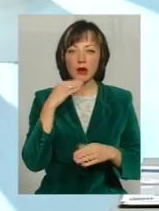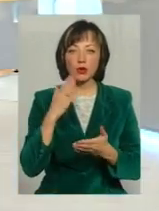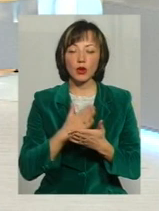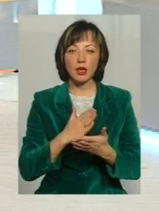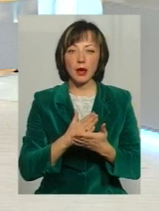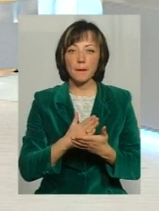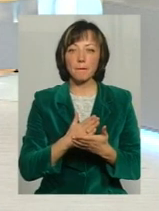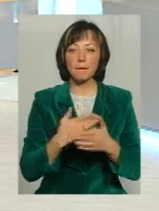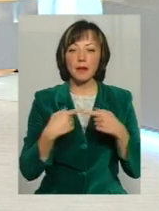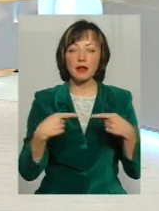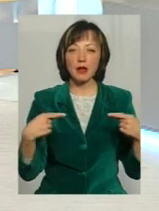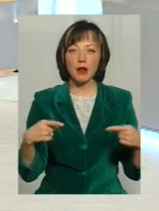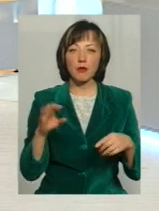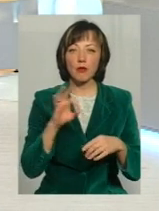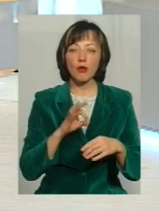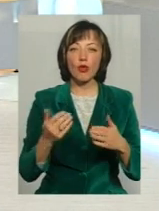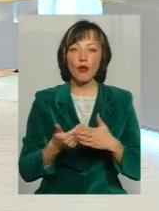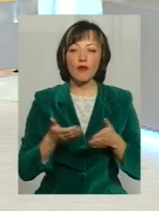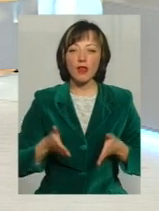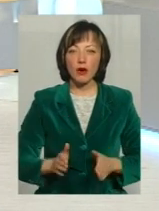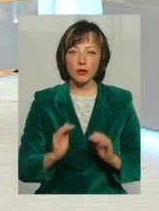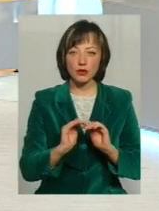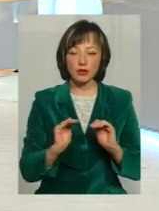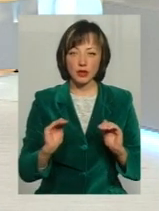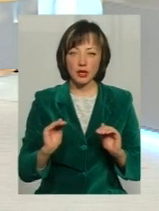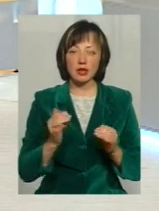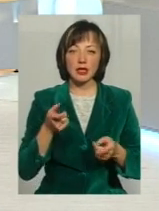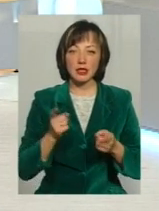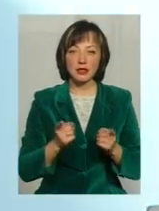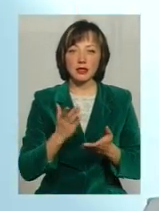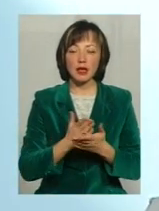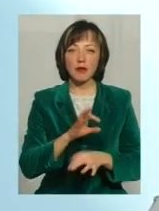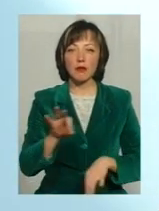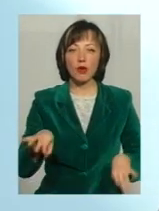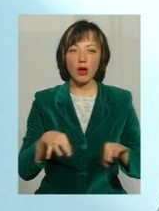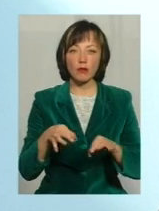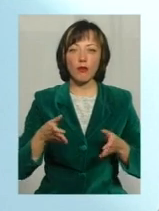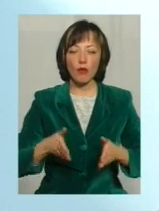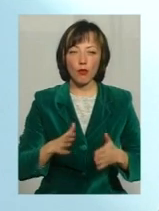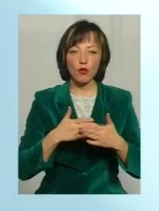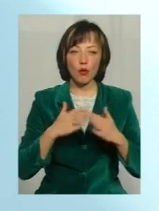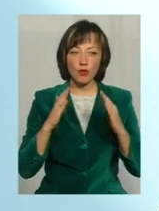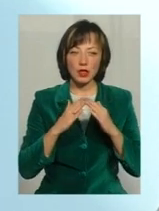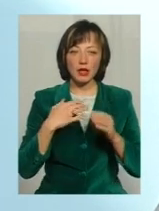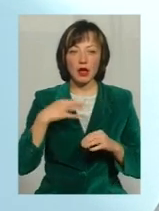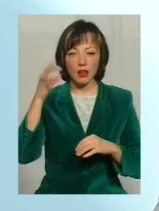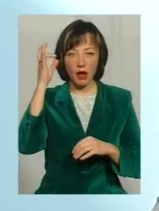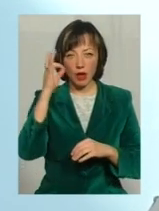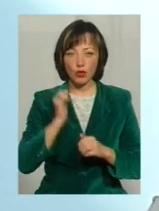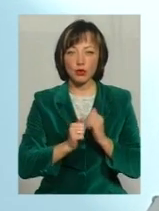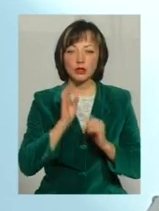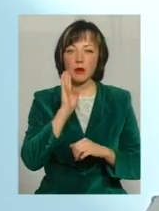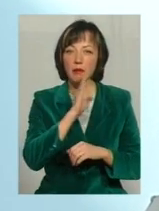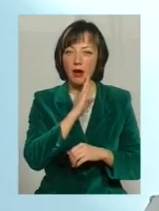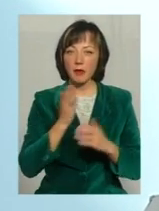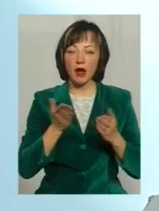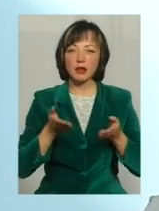щодо новонароджених, тому що в нас діють проекти в пологому будинку Я нагадую ще раз, що кожна мама,